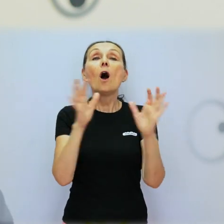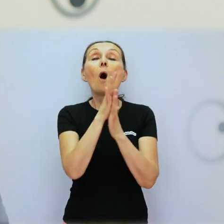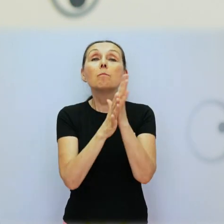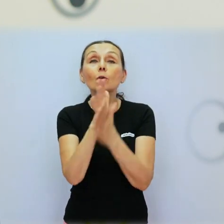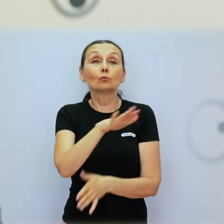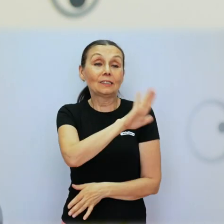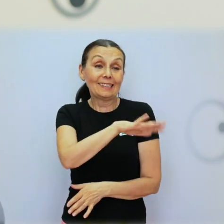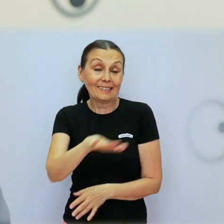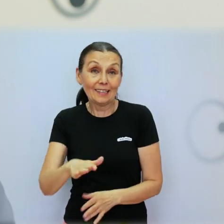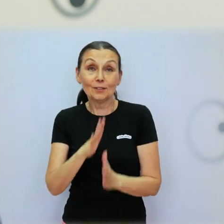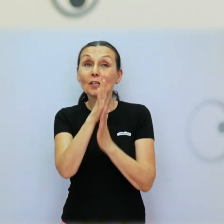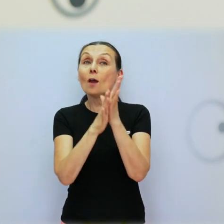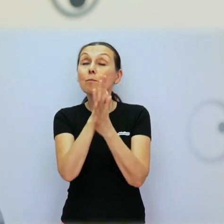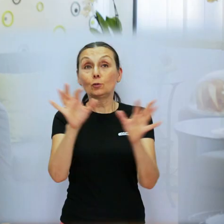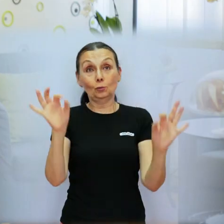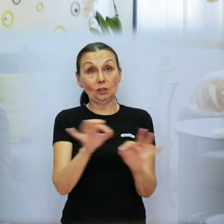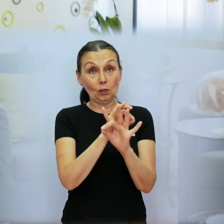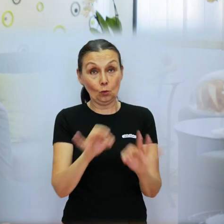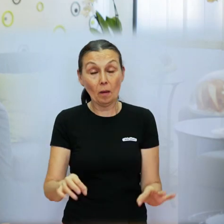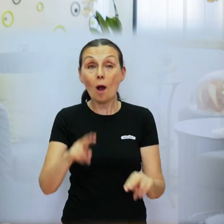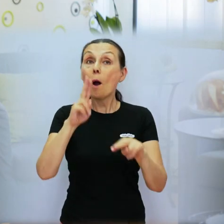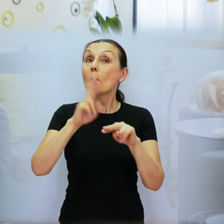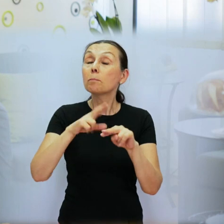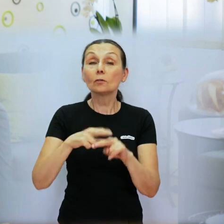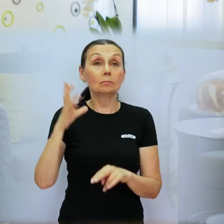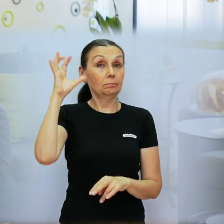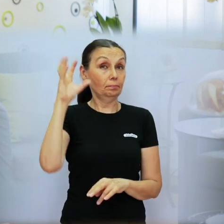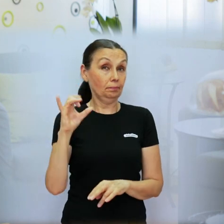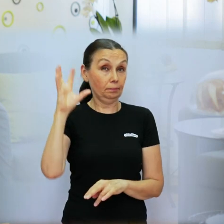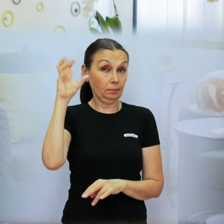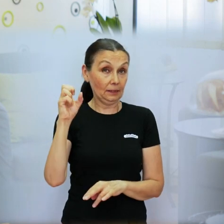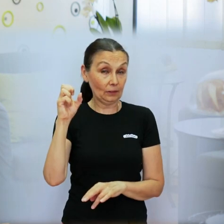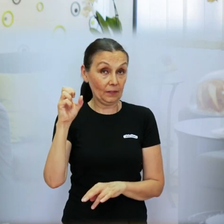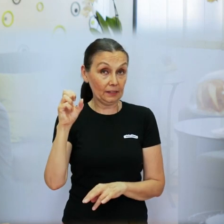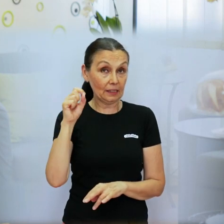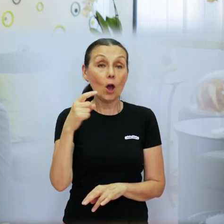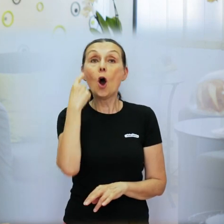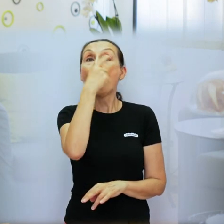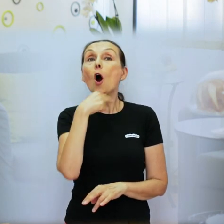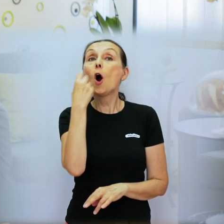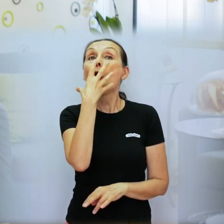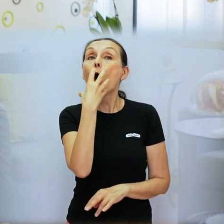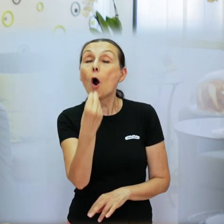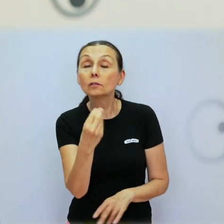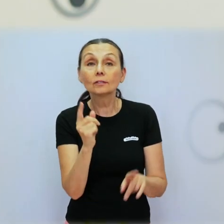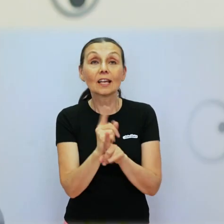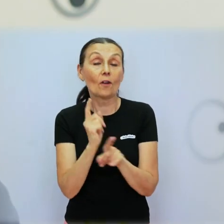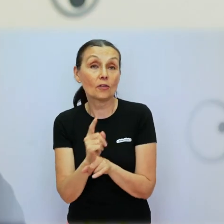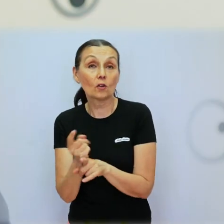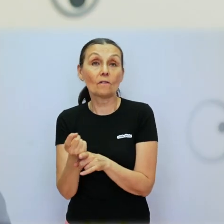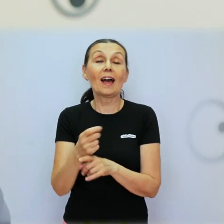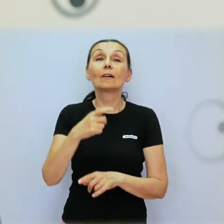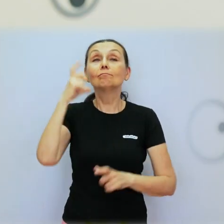posunkovanie alebo detské posunky. Potom sem patria prstové znaky, prstová abeceda napríklad, odzeranie a